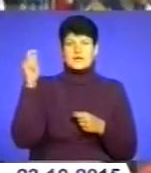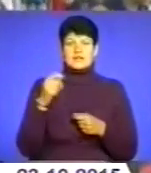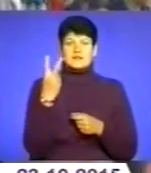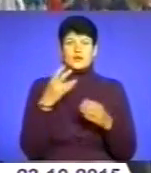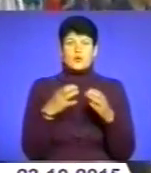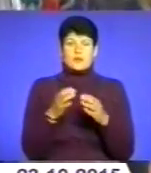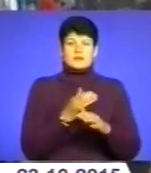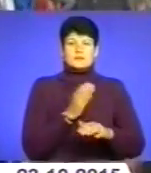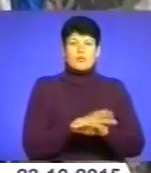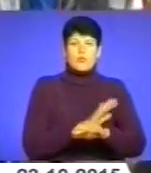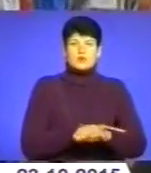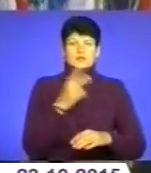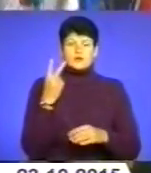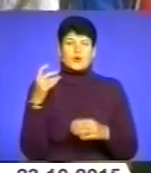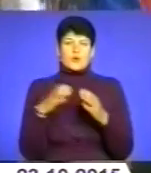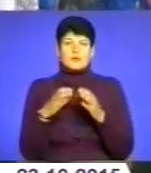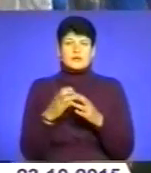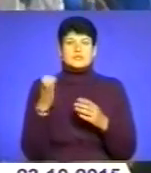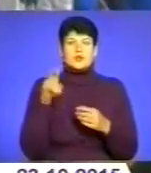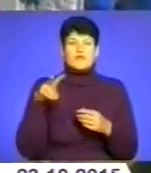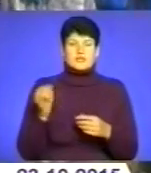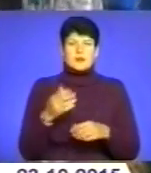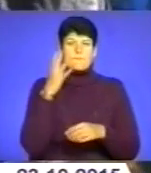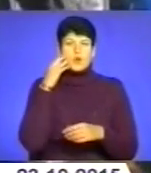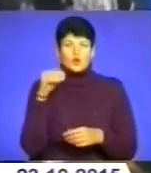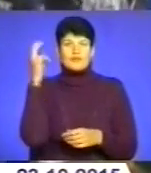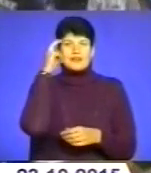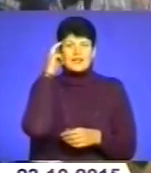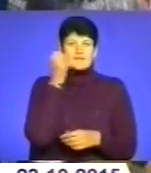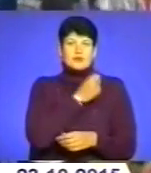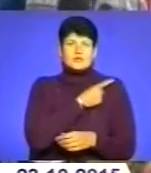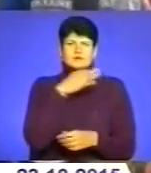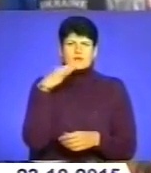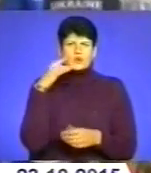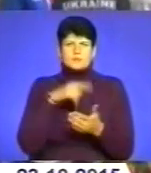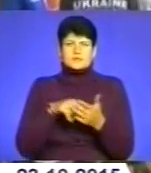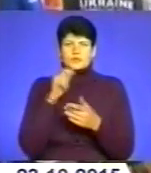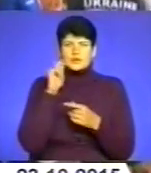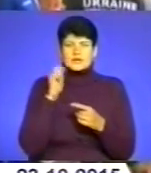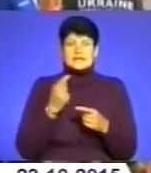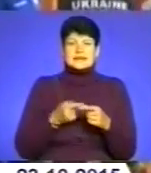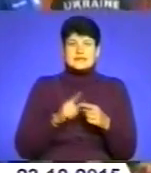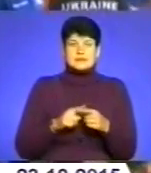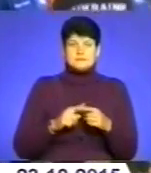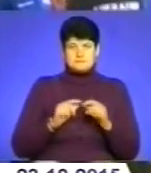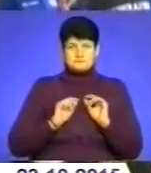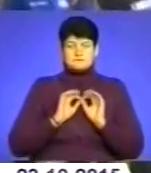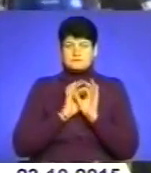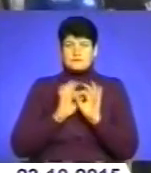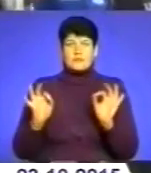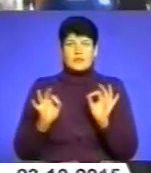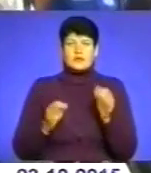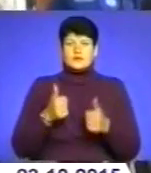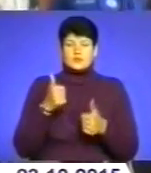Польщі, команда Словаччини, команда Молдови, команда Києва, Одеси, багатьох міст України. Це такий турнір потужний в нас